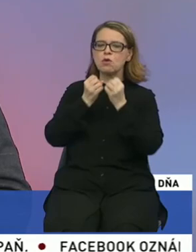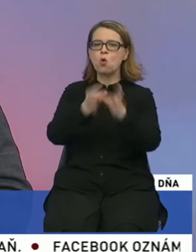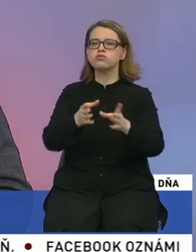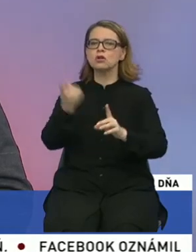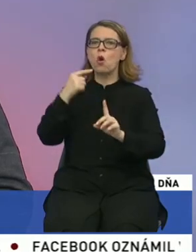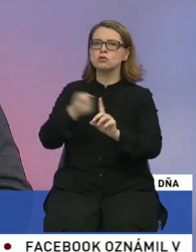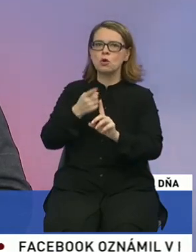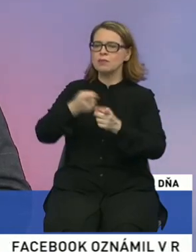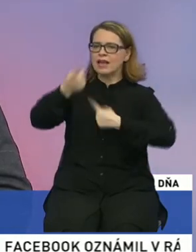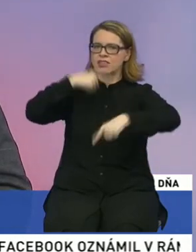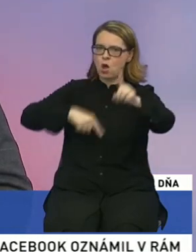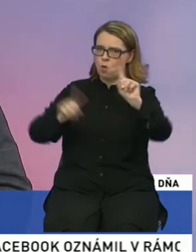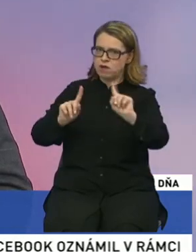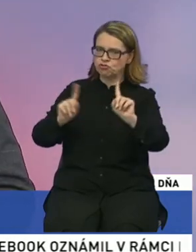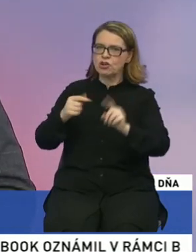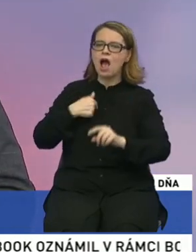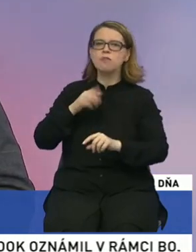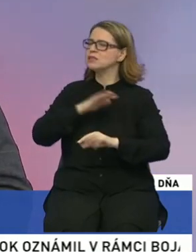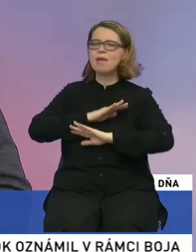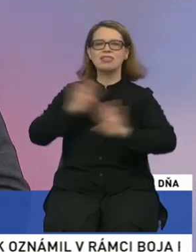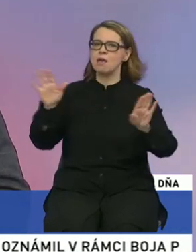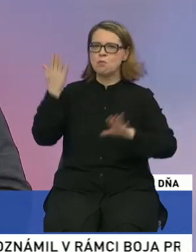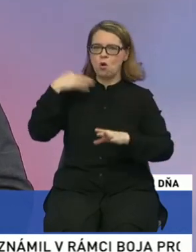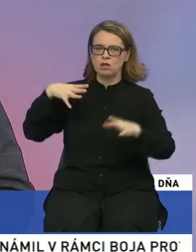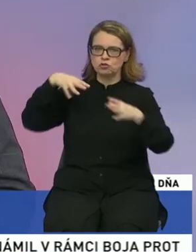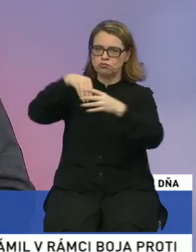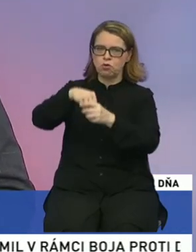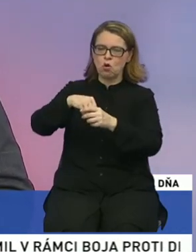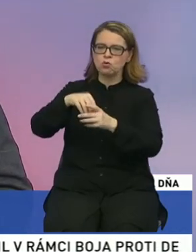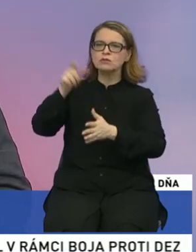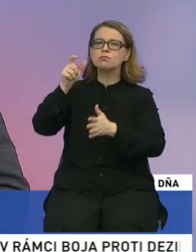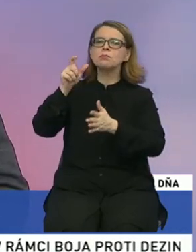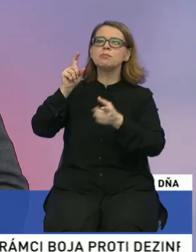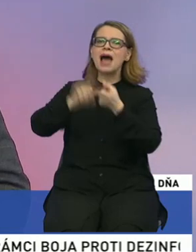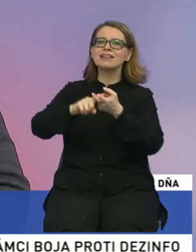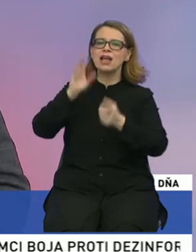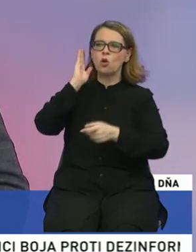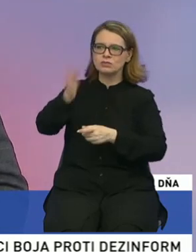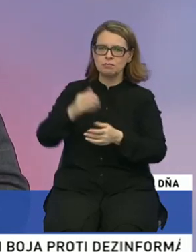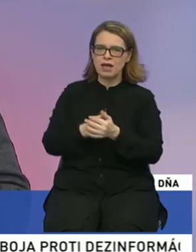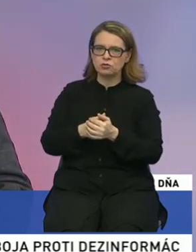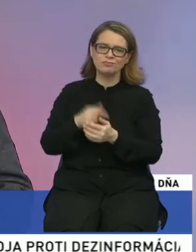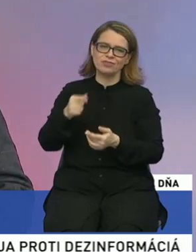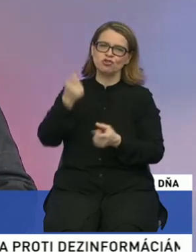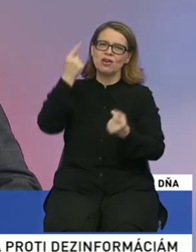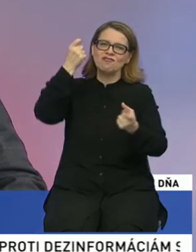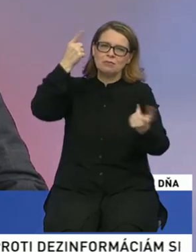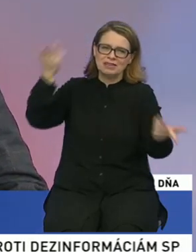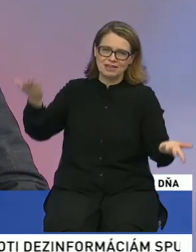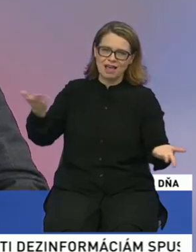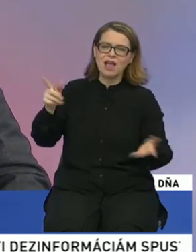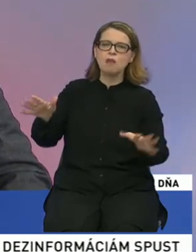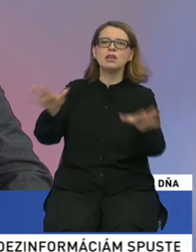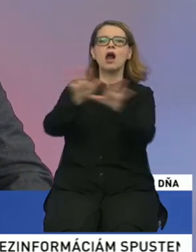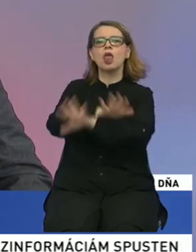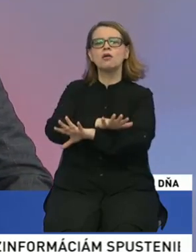podmenky a nie opačne, aby sme neišli spolu s partnerom Smeru. To znamená, toto je vyslovená legenda len kvôli tomu, aby sa zakrylo